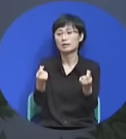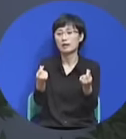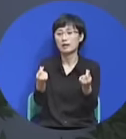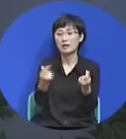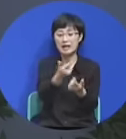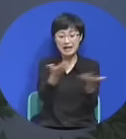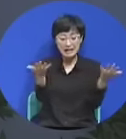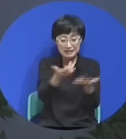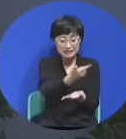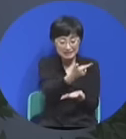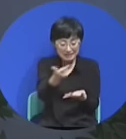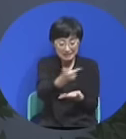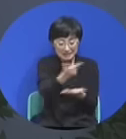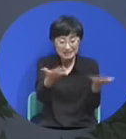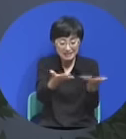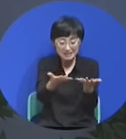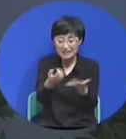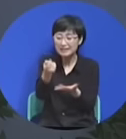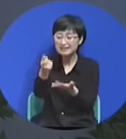천명을 깨달아야 돼요.